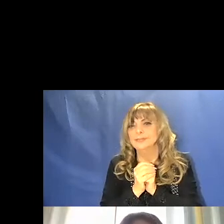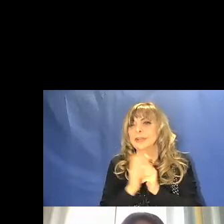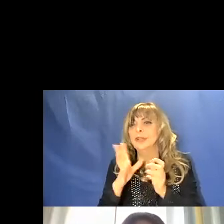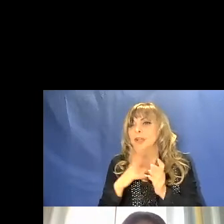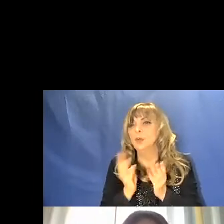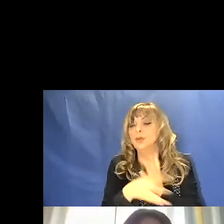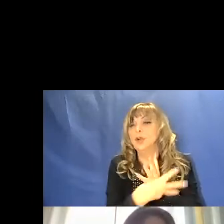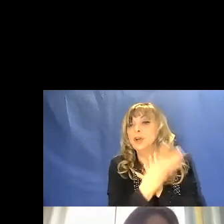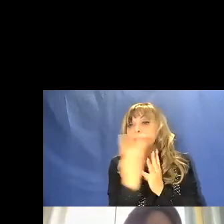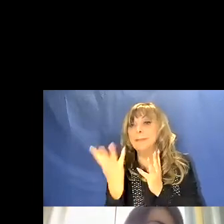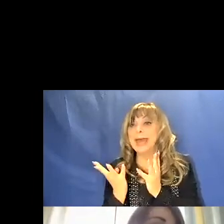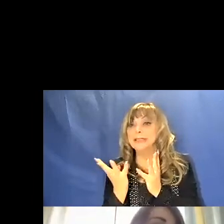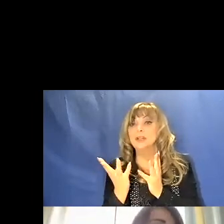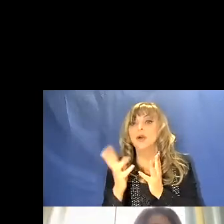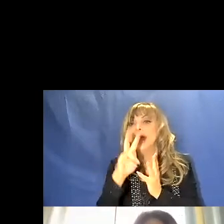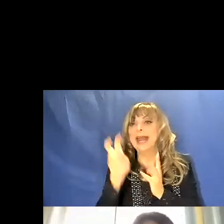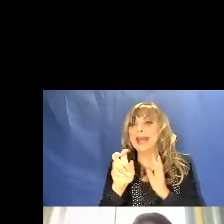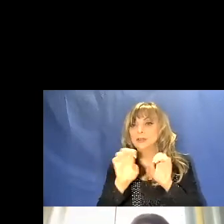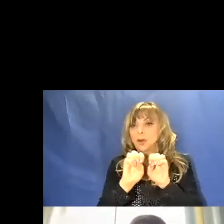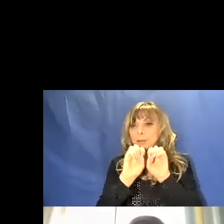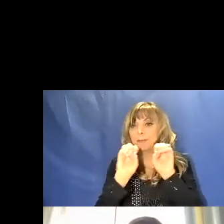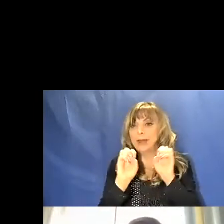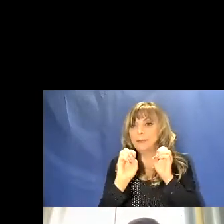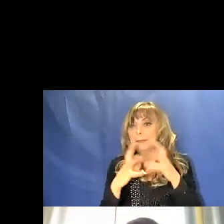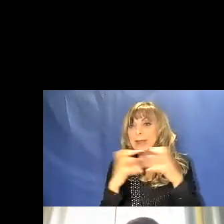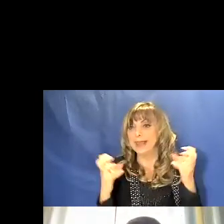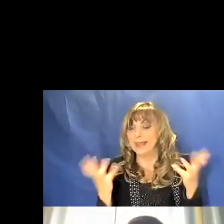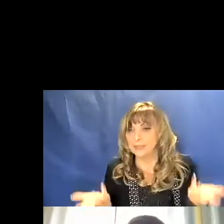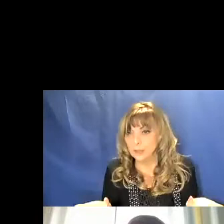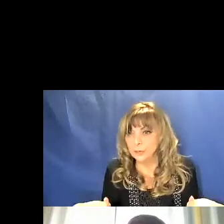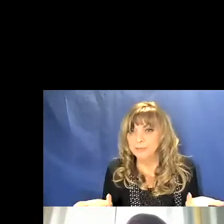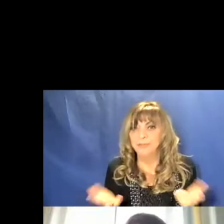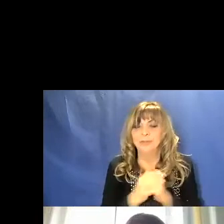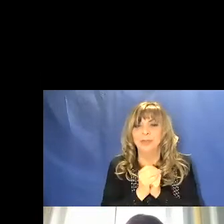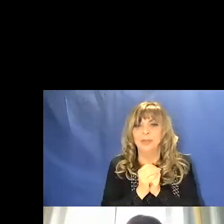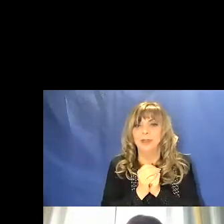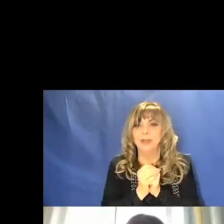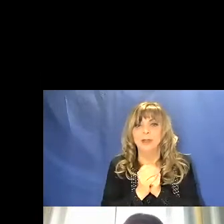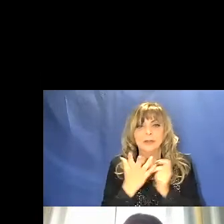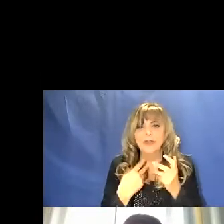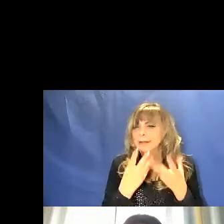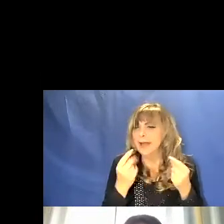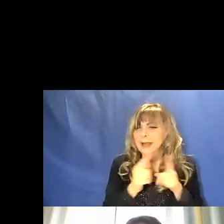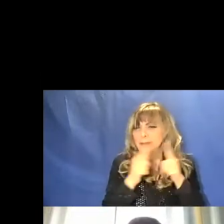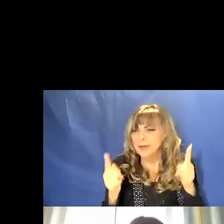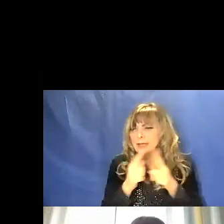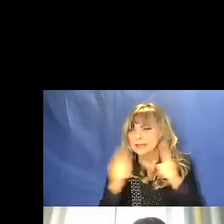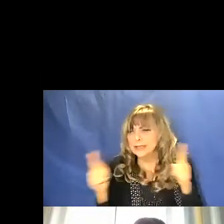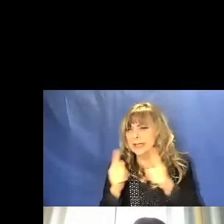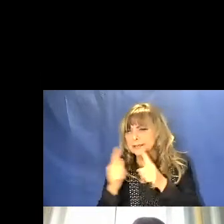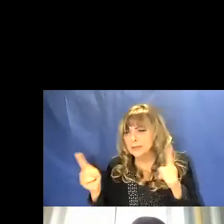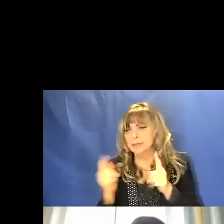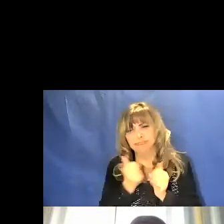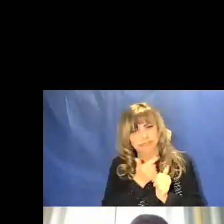elettromagnetico, cioè la gamma di tutte le lunghezze d'onda possibili. Lo spettro Il